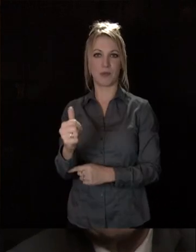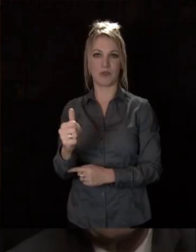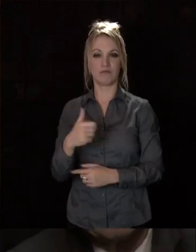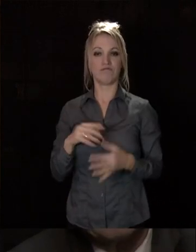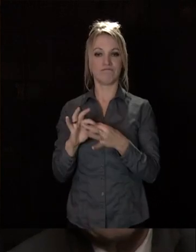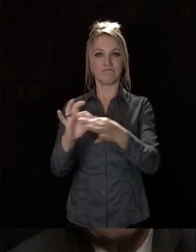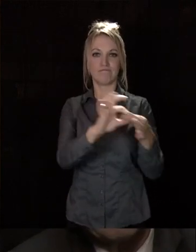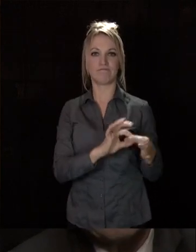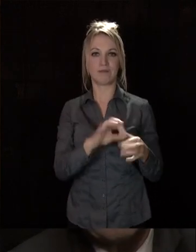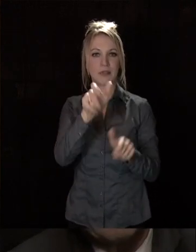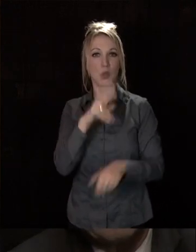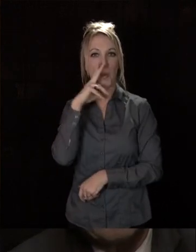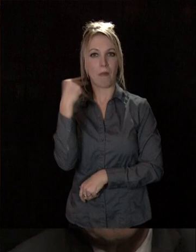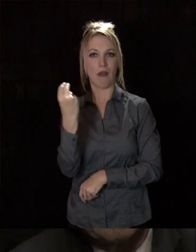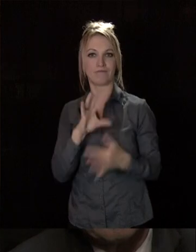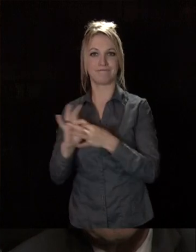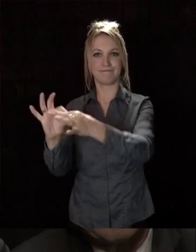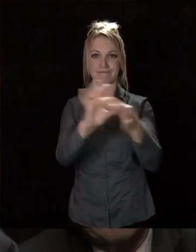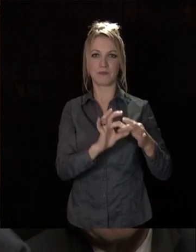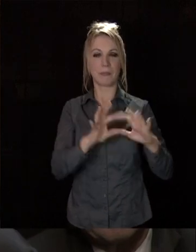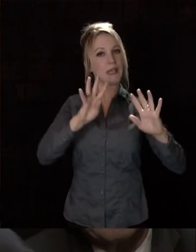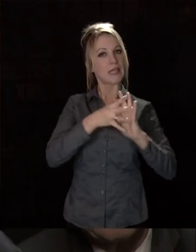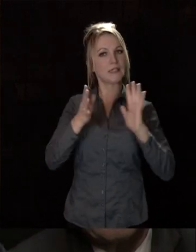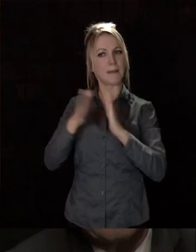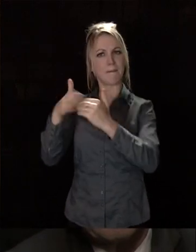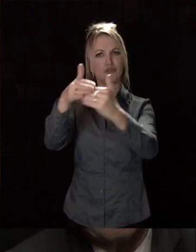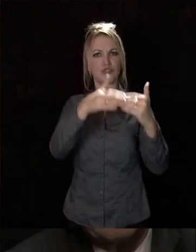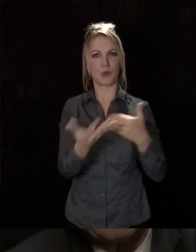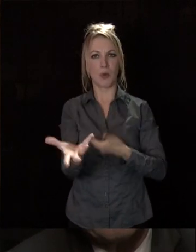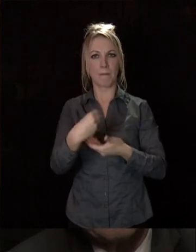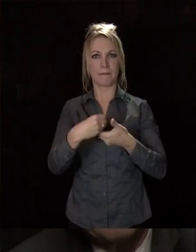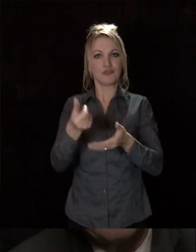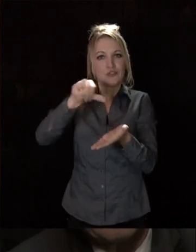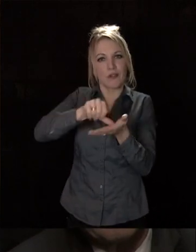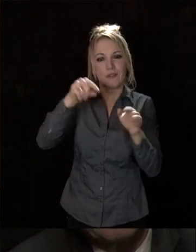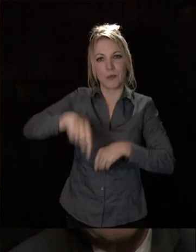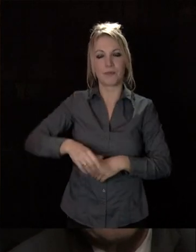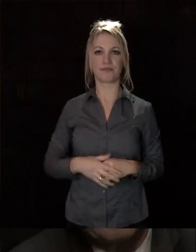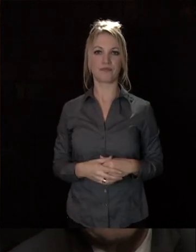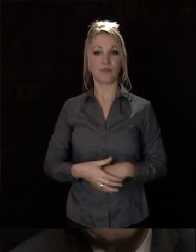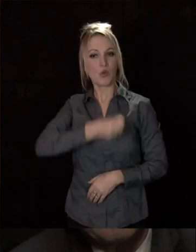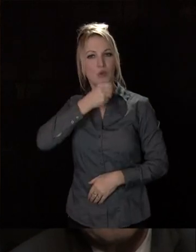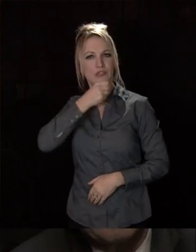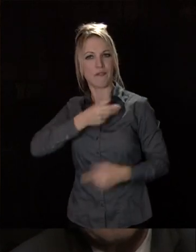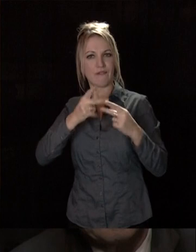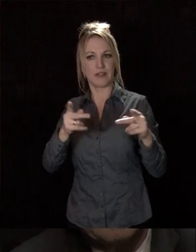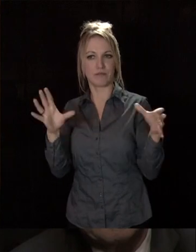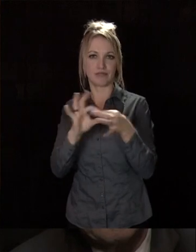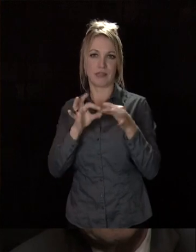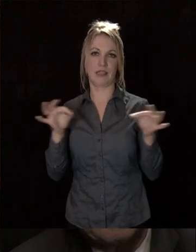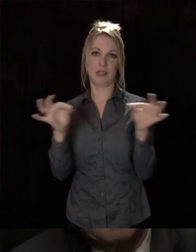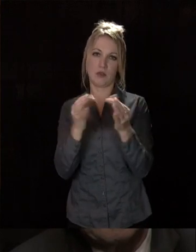relier les êtres, les hommes entre eux, relier les quartiers périphériques au centre plus ancien de notre ville, relier les territoires.